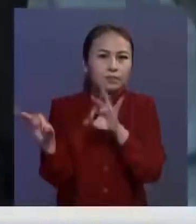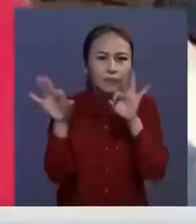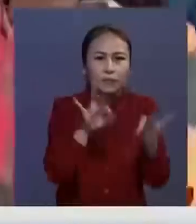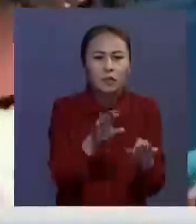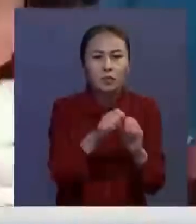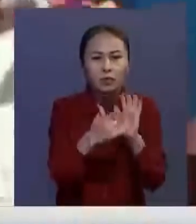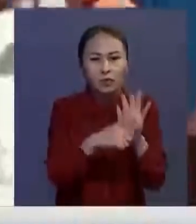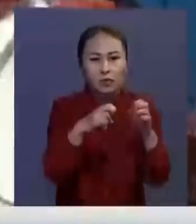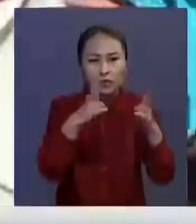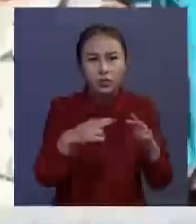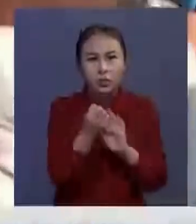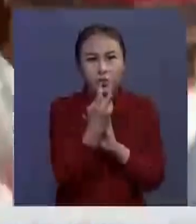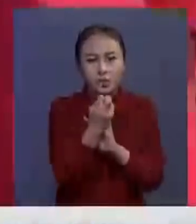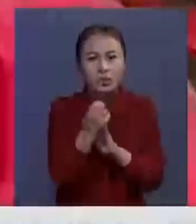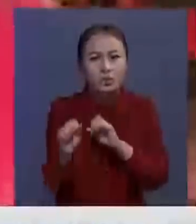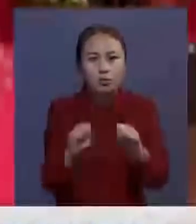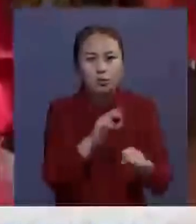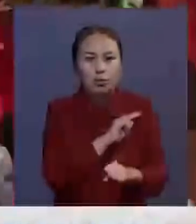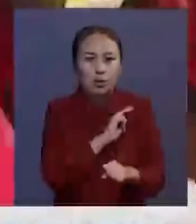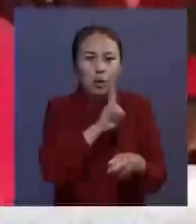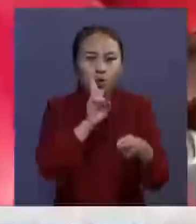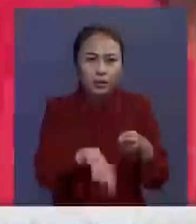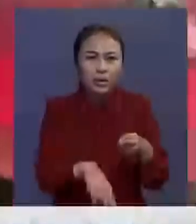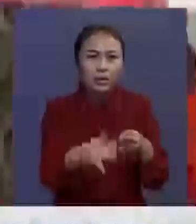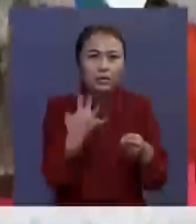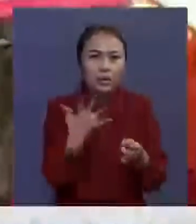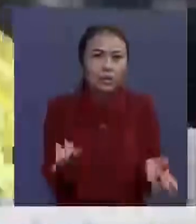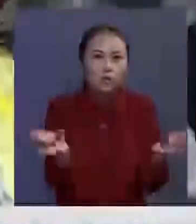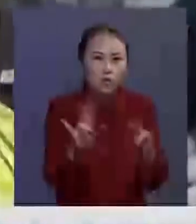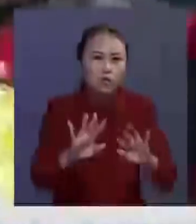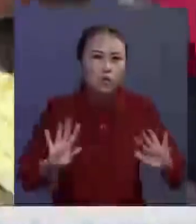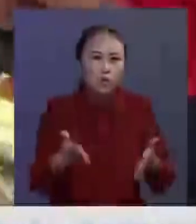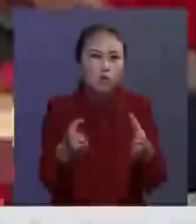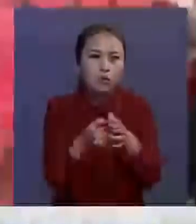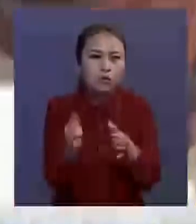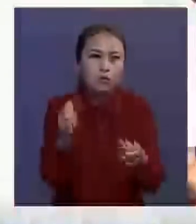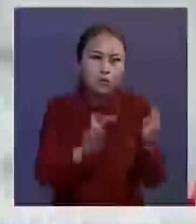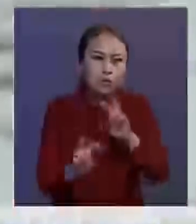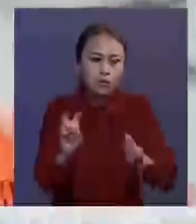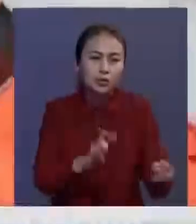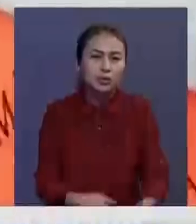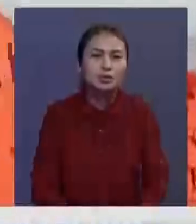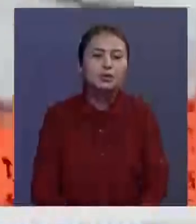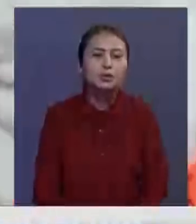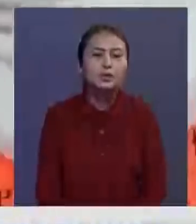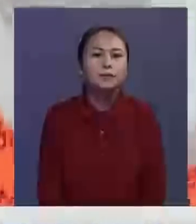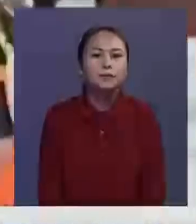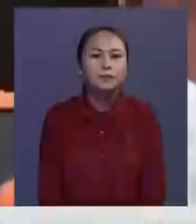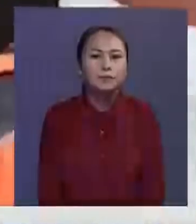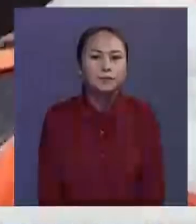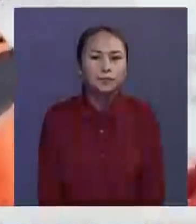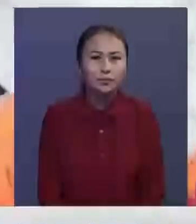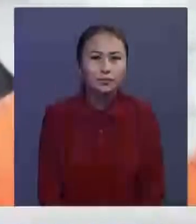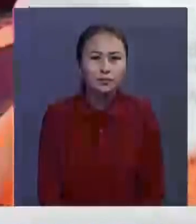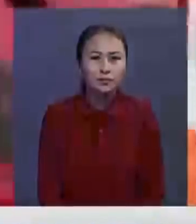жексен болған 17-і ғимараттың 12-сінде құтқару жұмыстары аяқталды. Бесе өнде төтенше жағдайлар тобы өздіксіз жұмыс жүргізі бұтыр.